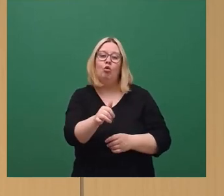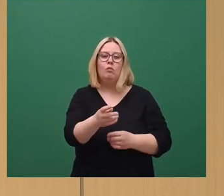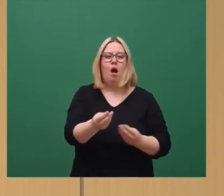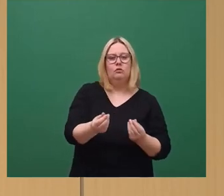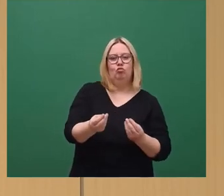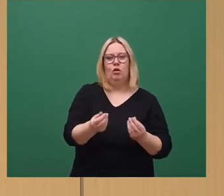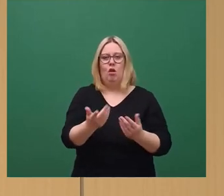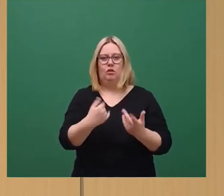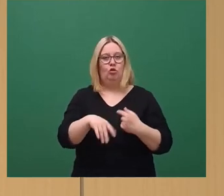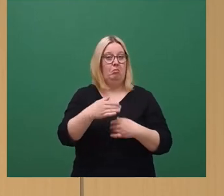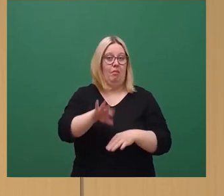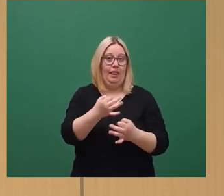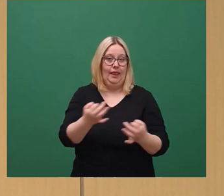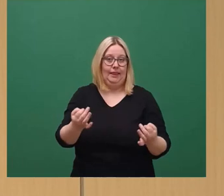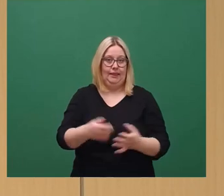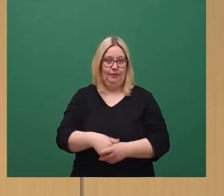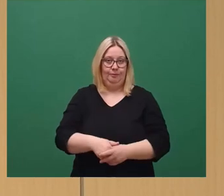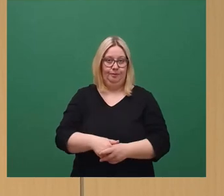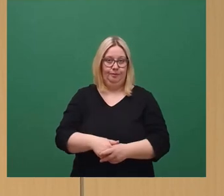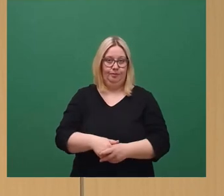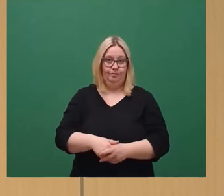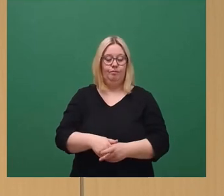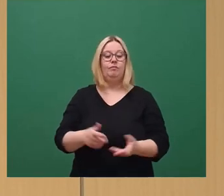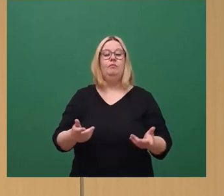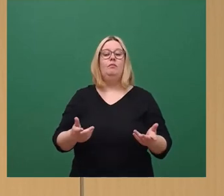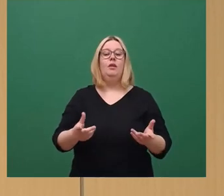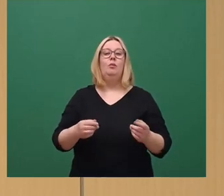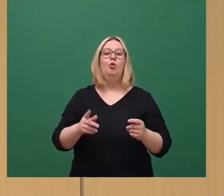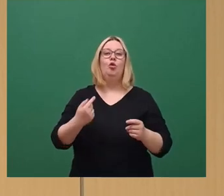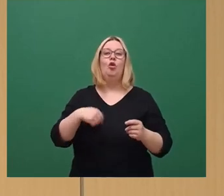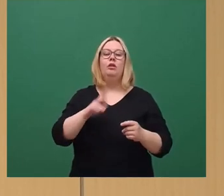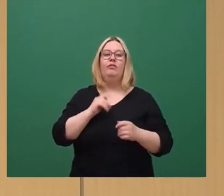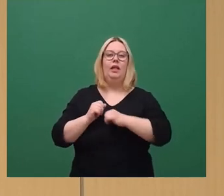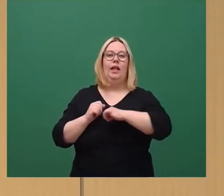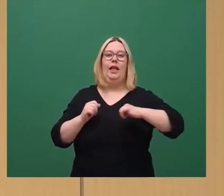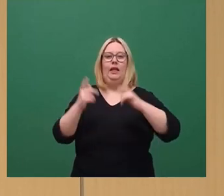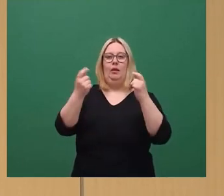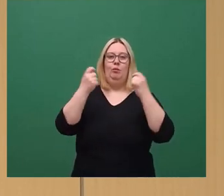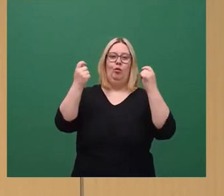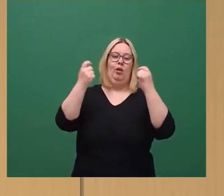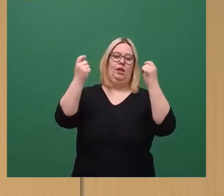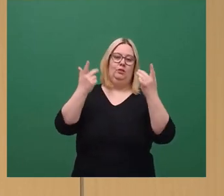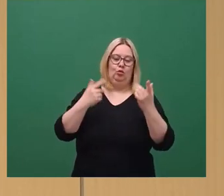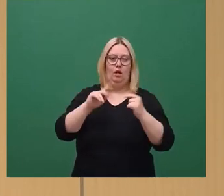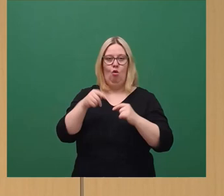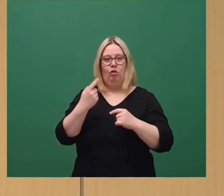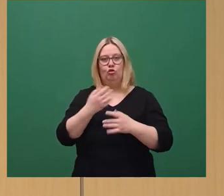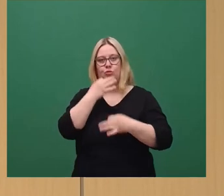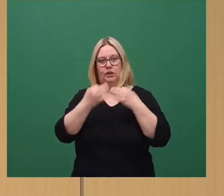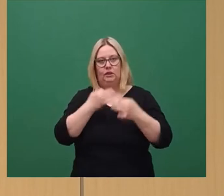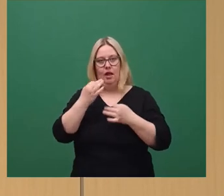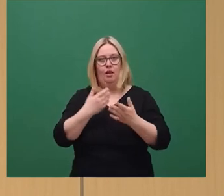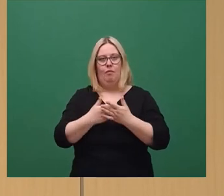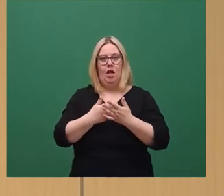waren heute nicht zu hören. Welcher wahlkämpferische linke Populismus hier vorgetragen wurde, zeigt sich exemplarisch an der